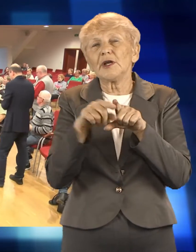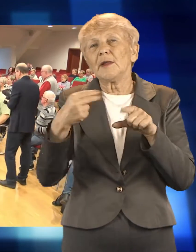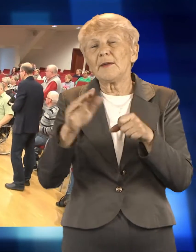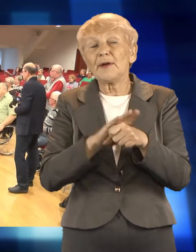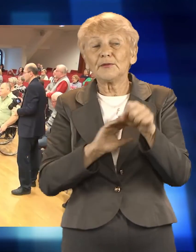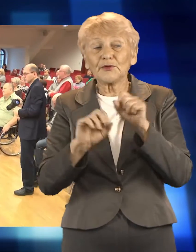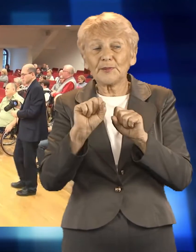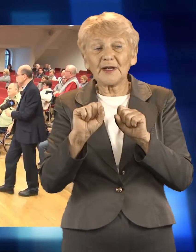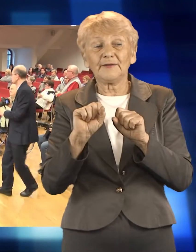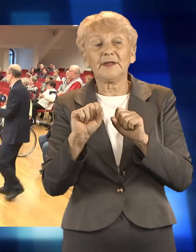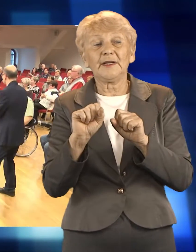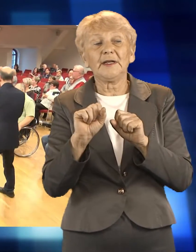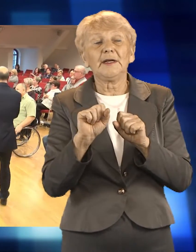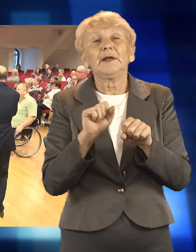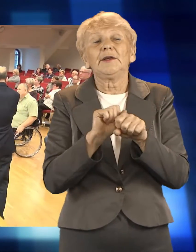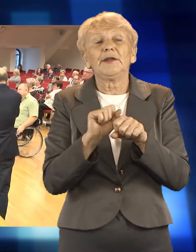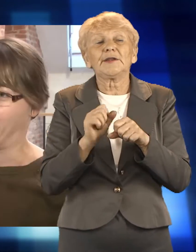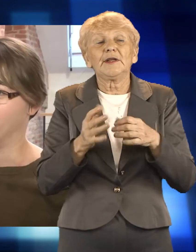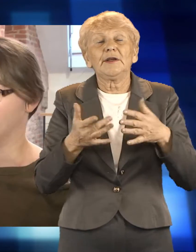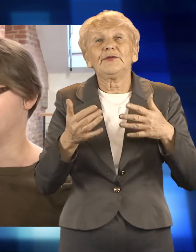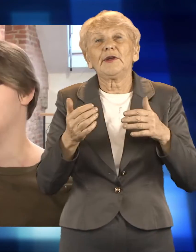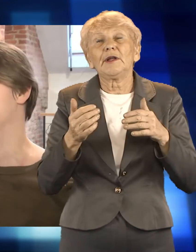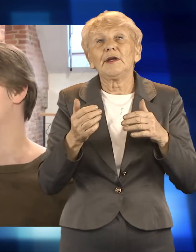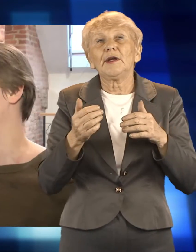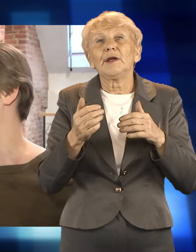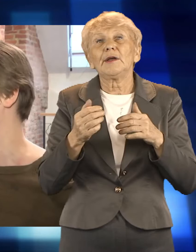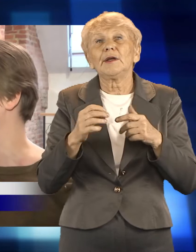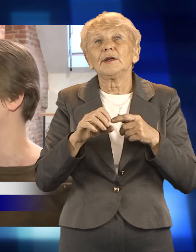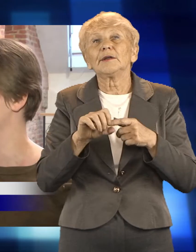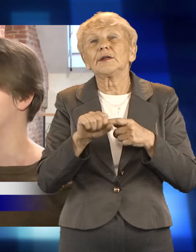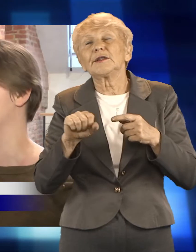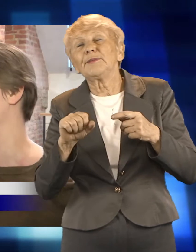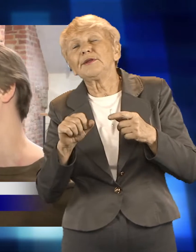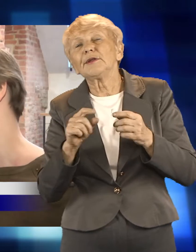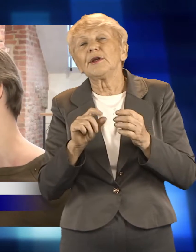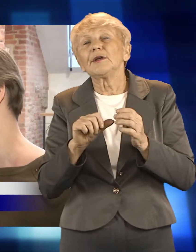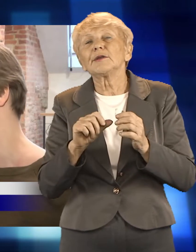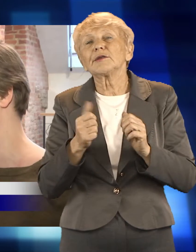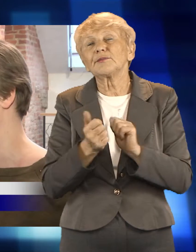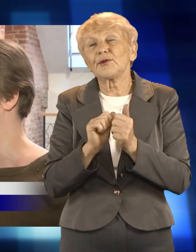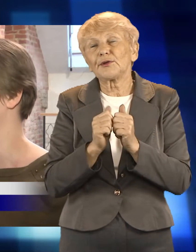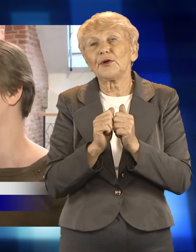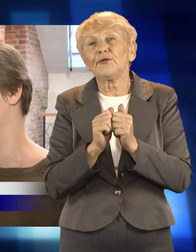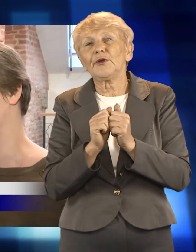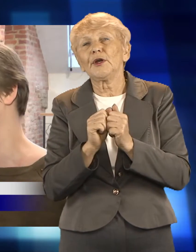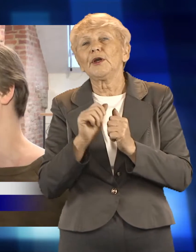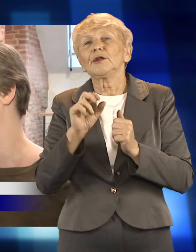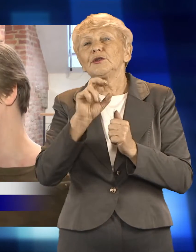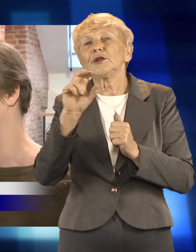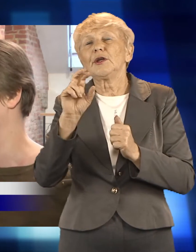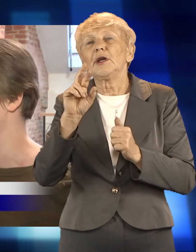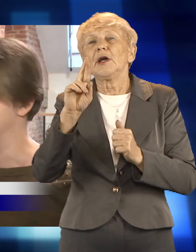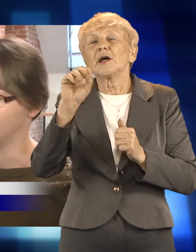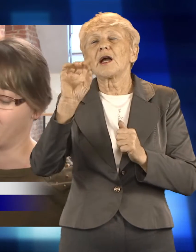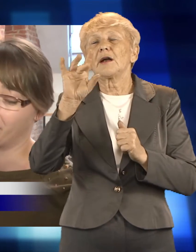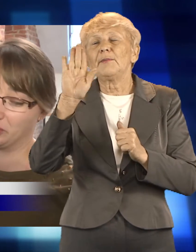Przecież ile jest dyscyplin sportowych dla niepełnosprawnych, chociażby, nie wiem, rugby na wózkach albo koszykówka na wózku. Ja się kiedyś z swego czasu w to